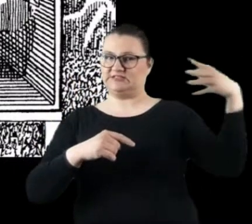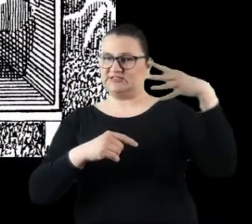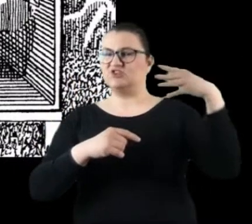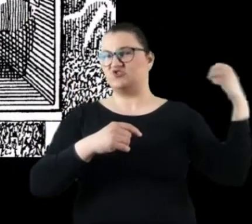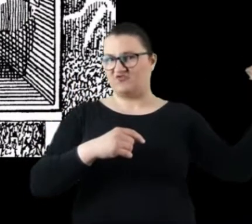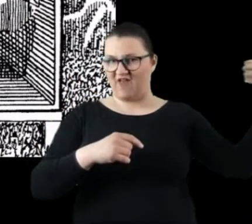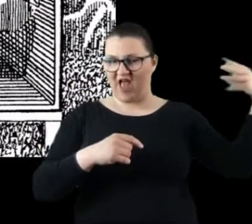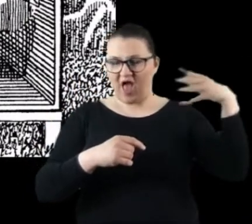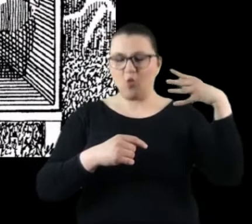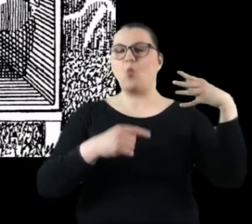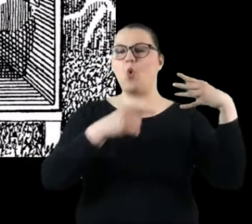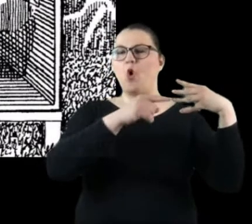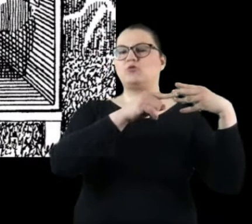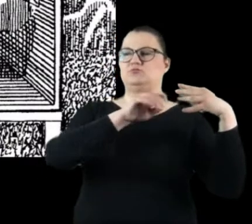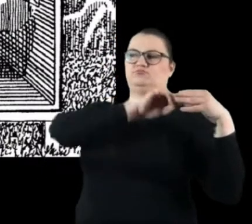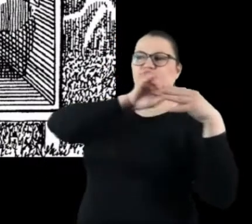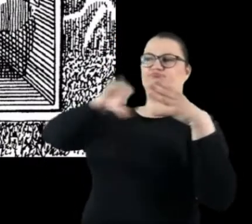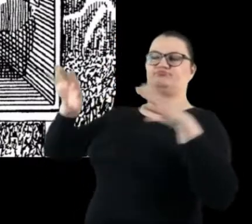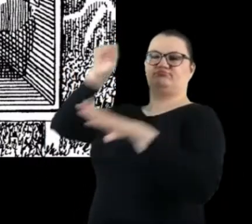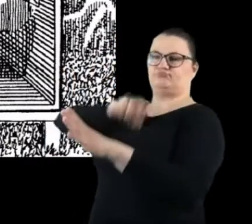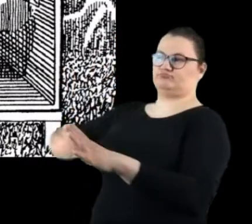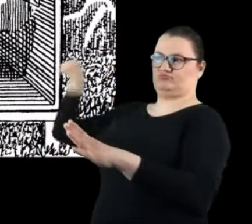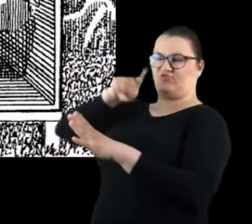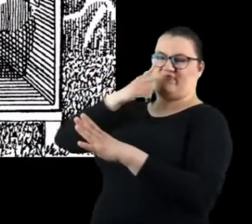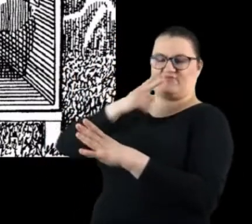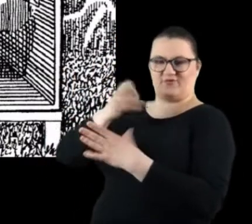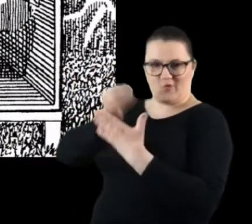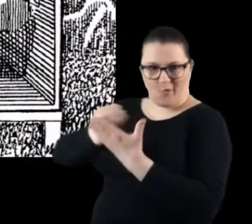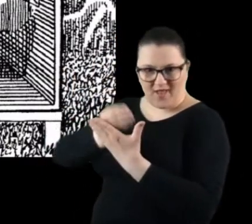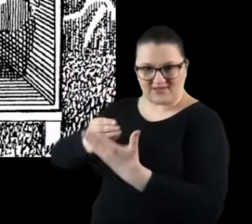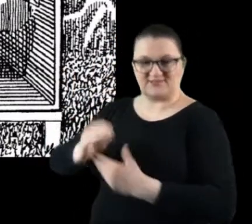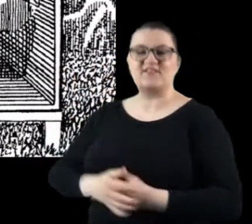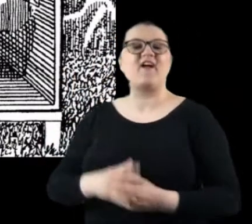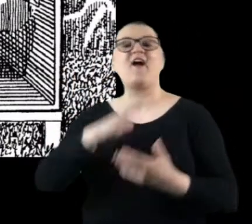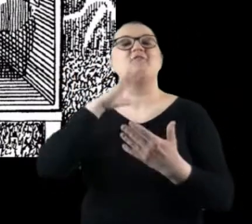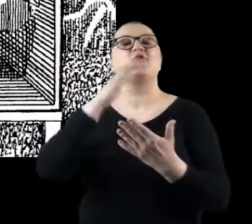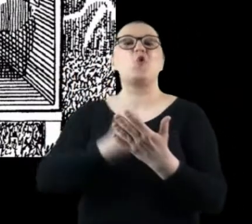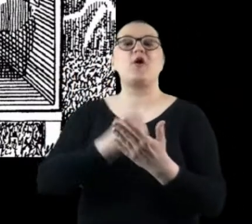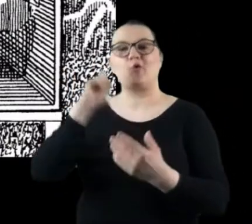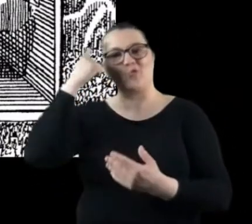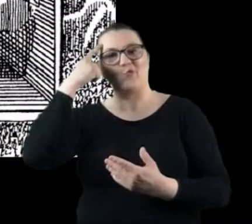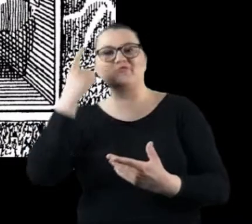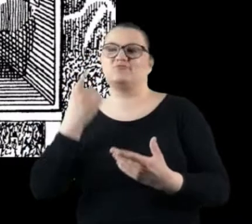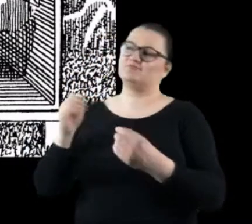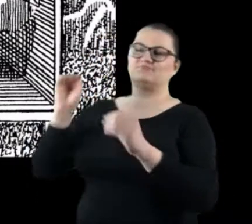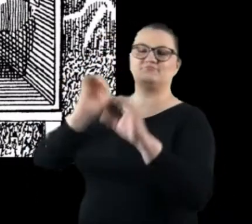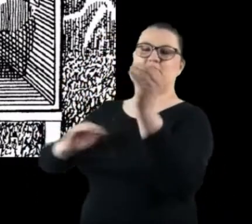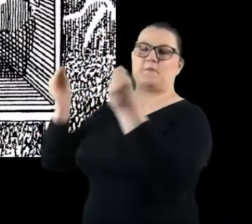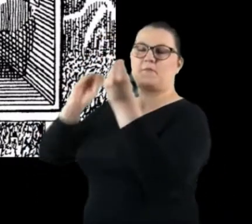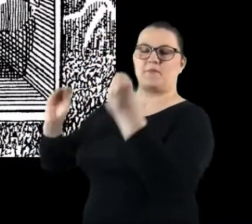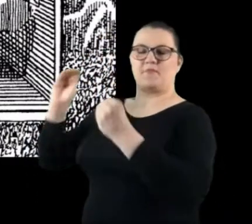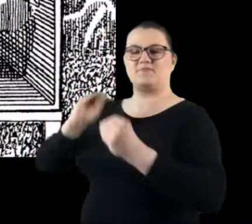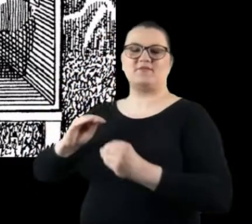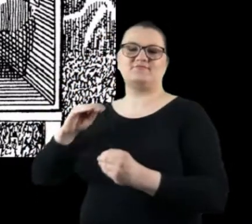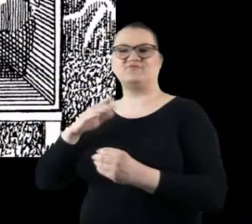światła i tworzyła obraz na przeciwległej ścianie. Wykorzystywano to głównie do tworzenia krajobrazów, do takiego pudła, do